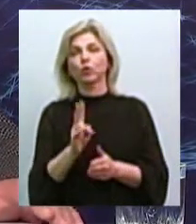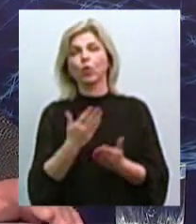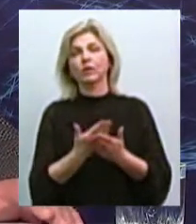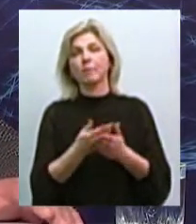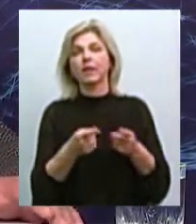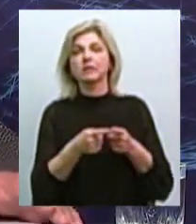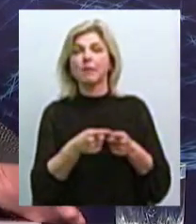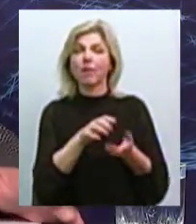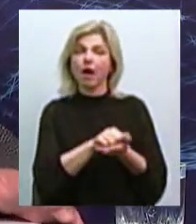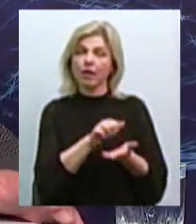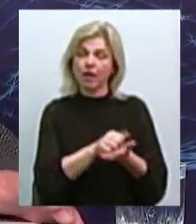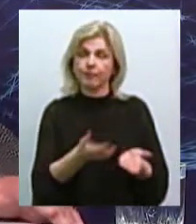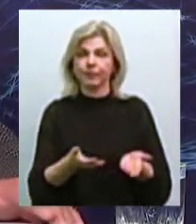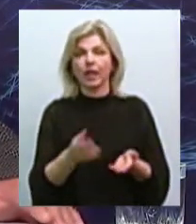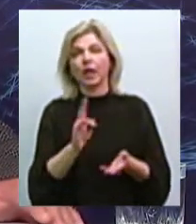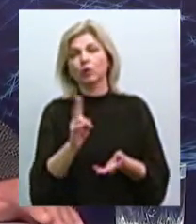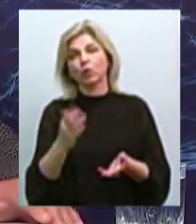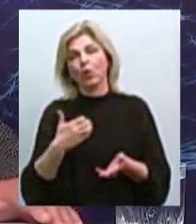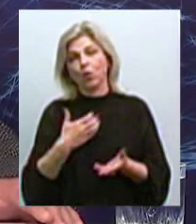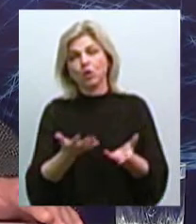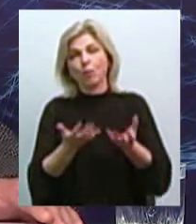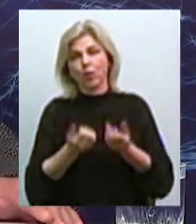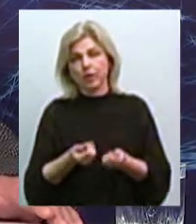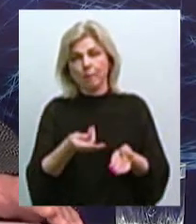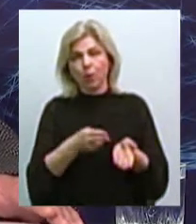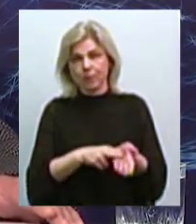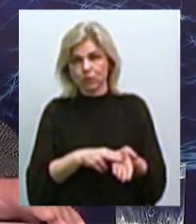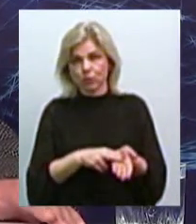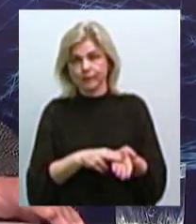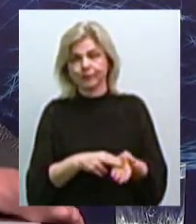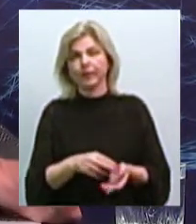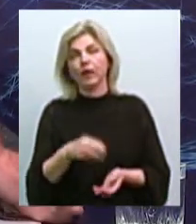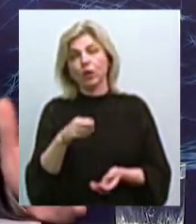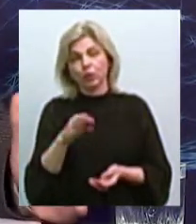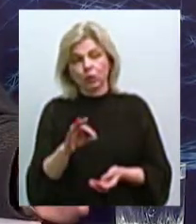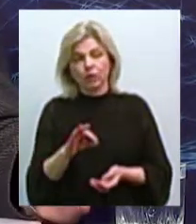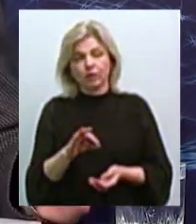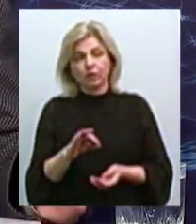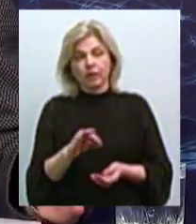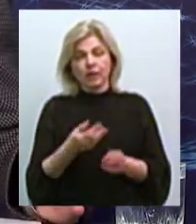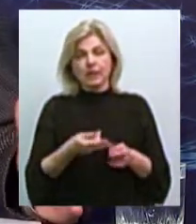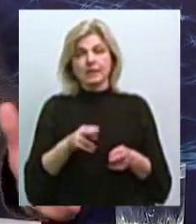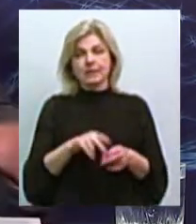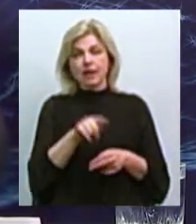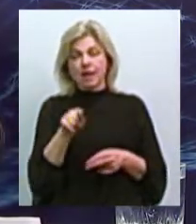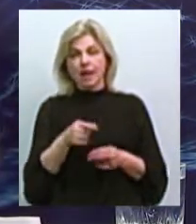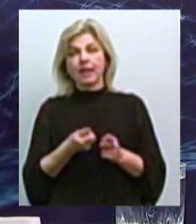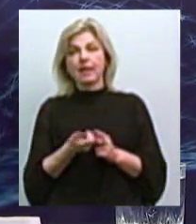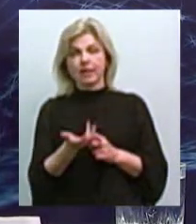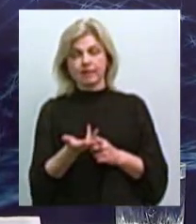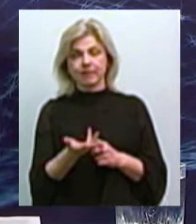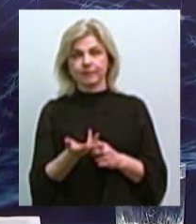житло і хоче отримати приписку. Тому ця кількість, ви розумієте,